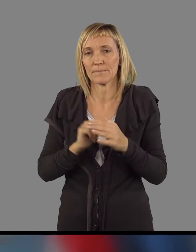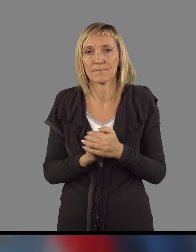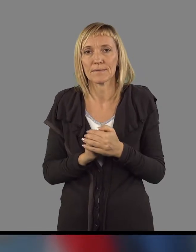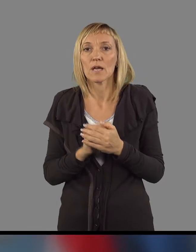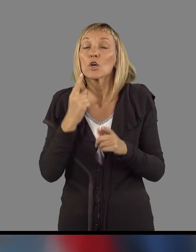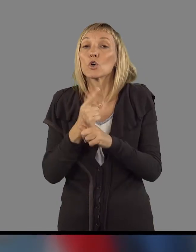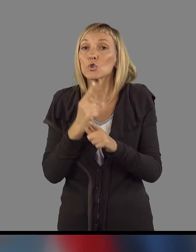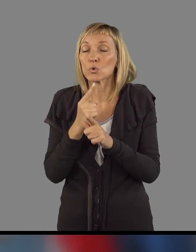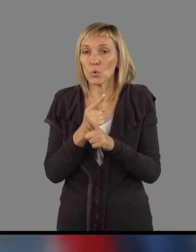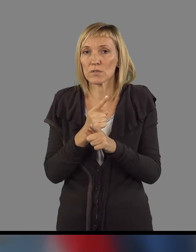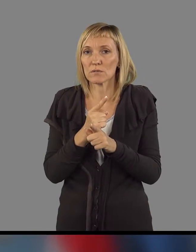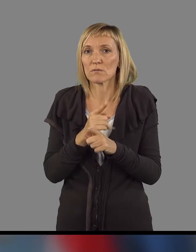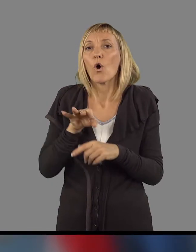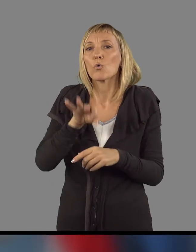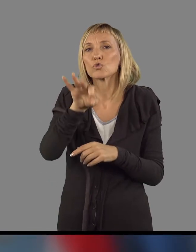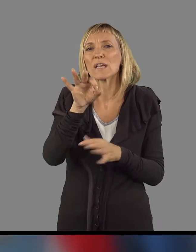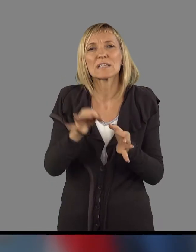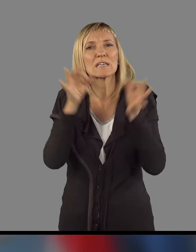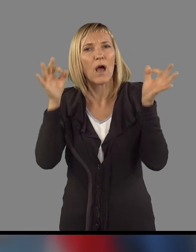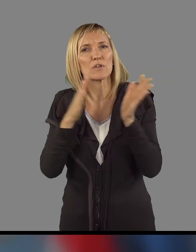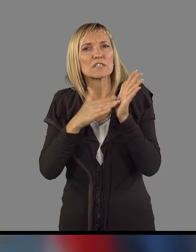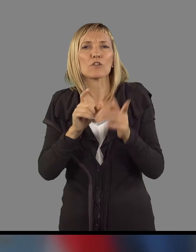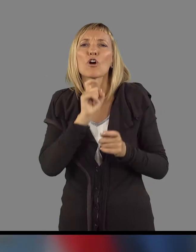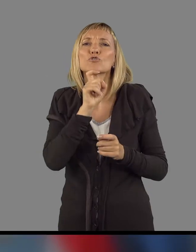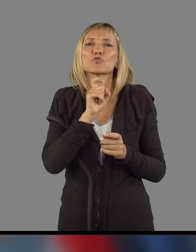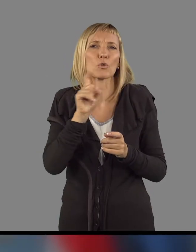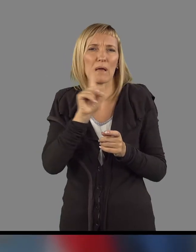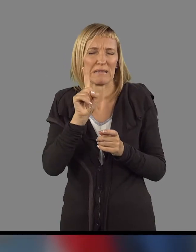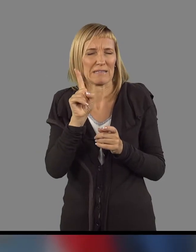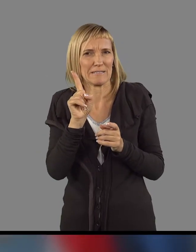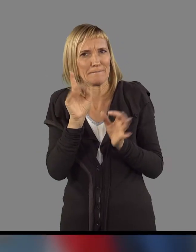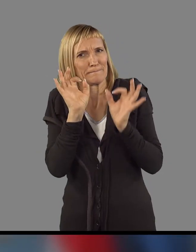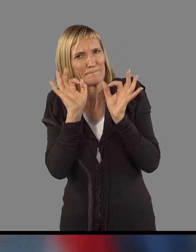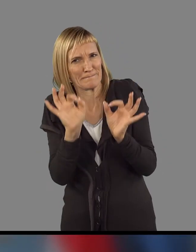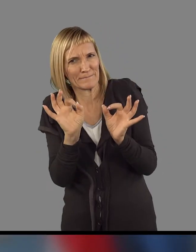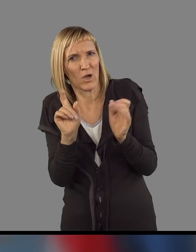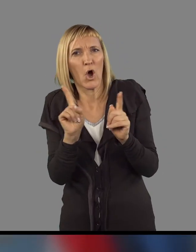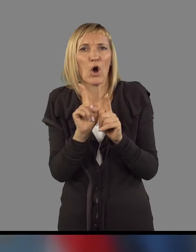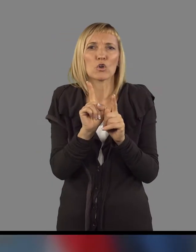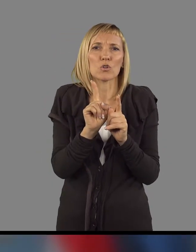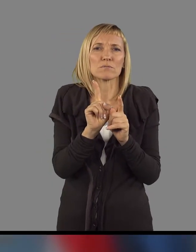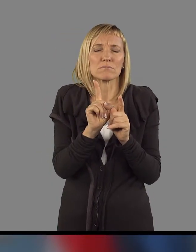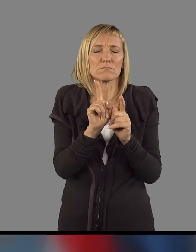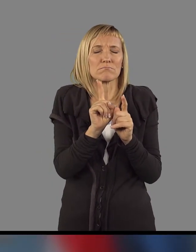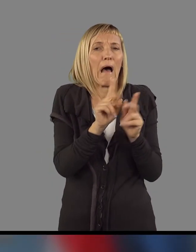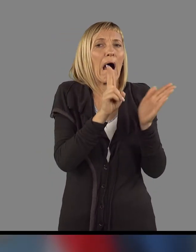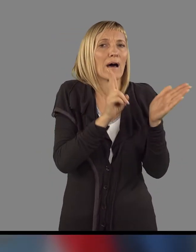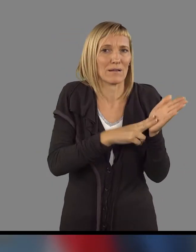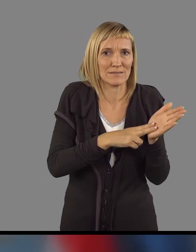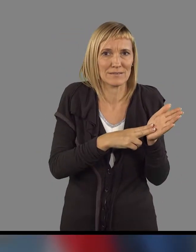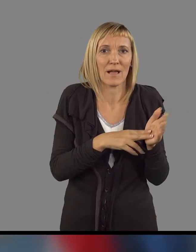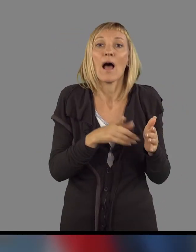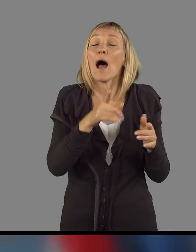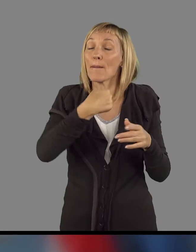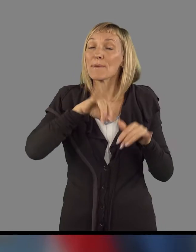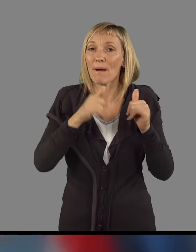Tudi seveda so včasih v javnosti kakšne zgodbe, ki niso čisto take, kot dejansko so. smo